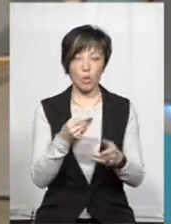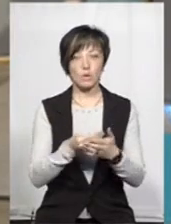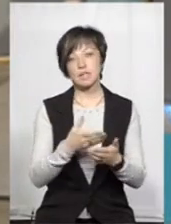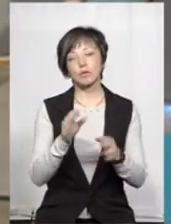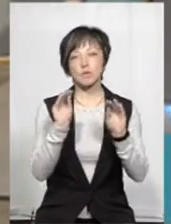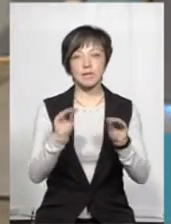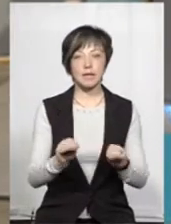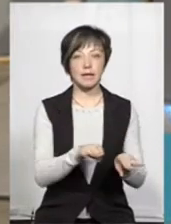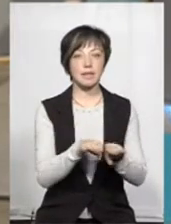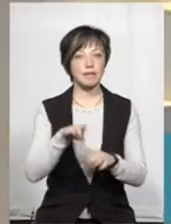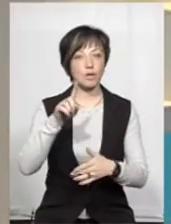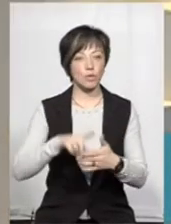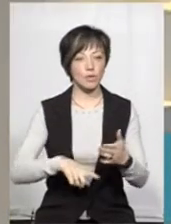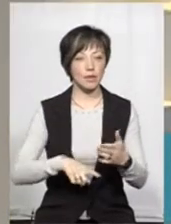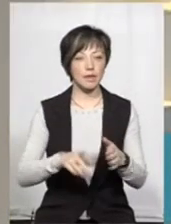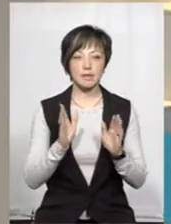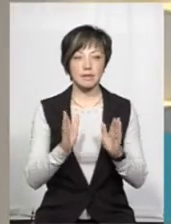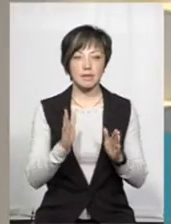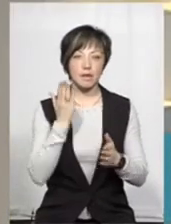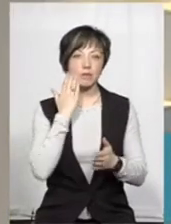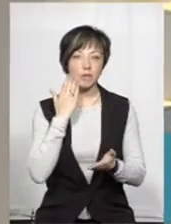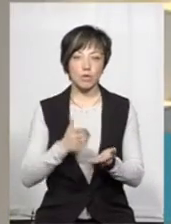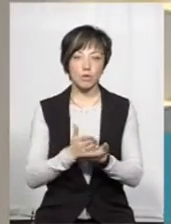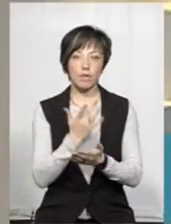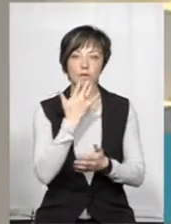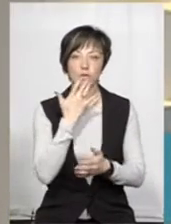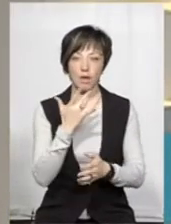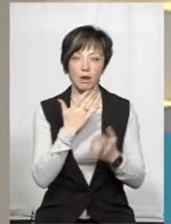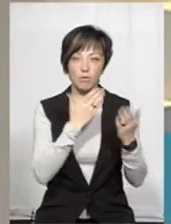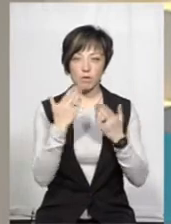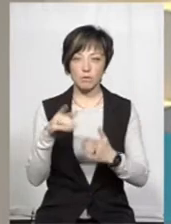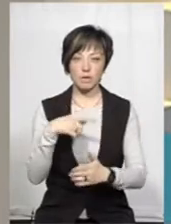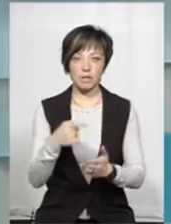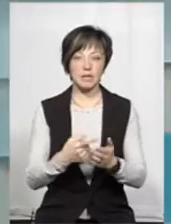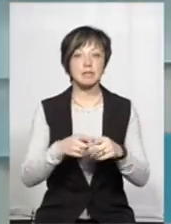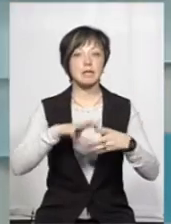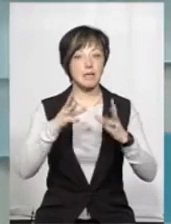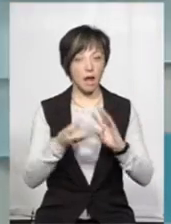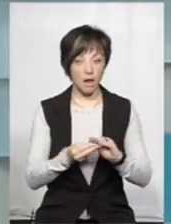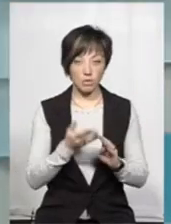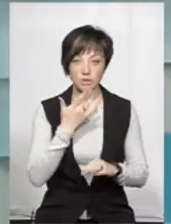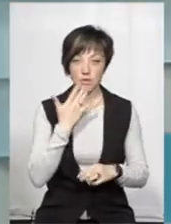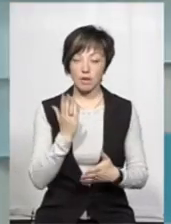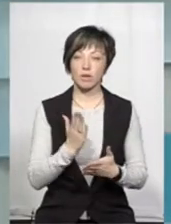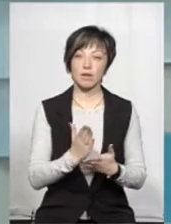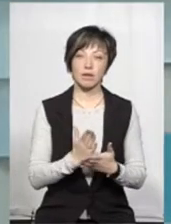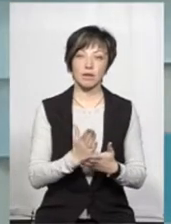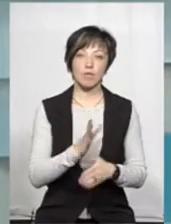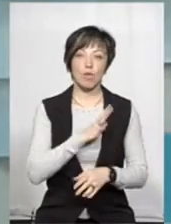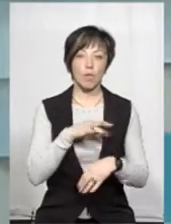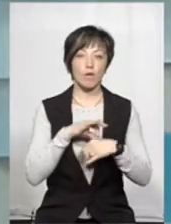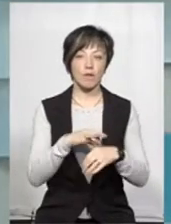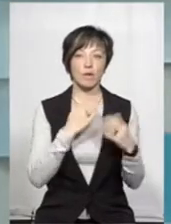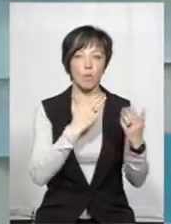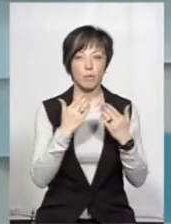оцінку складаєте рівня довіри, так? Не тільки орієнтуєтесь на таку національну? Ну, це загальна національна, і було